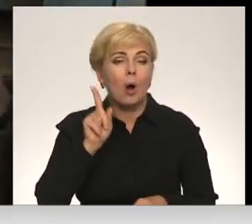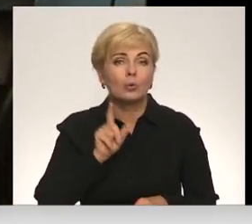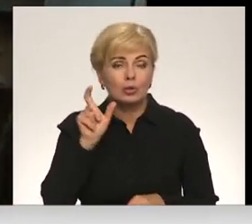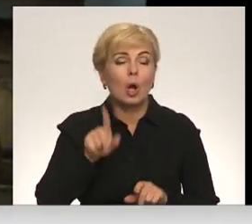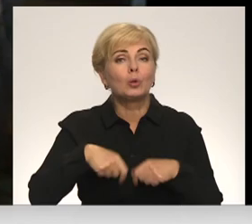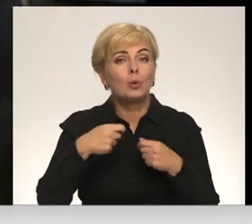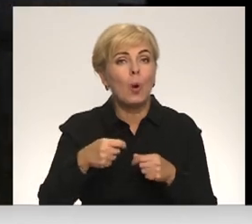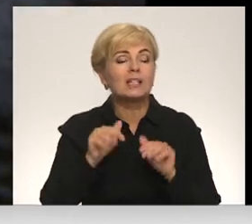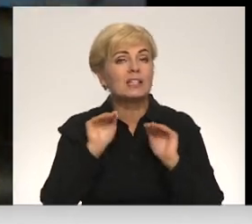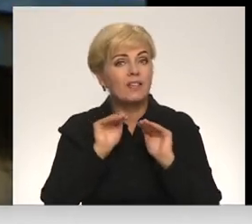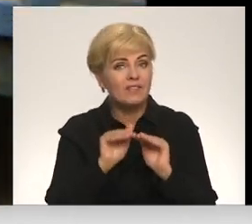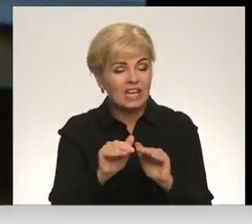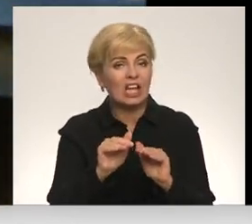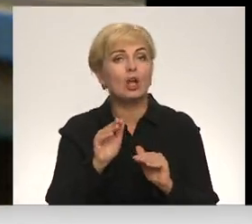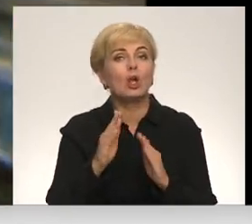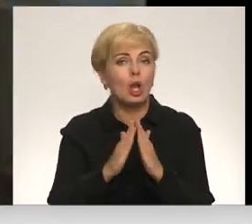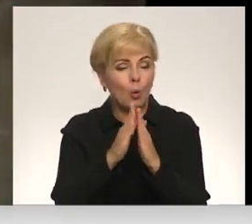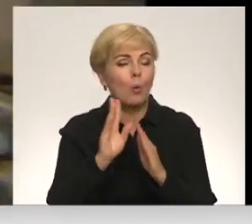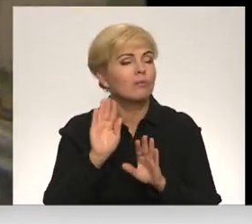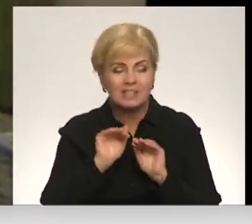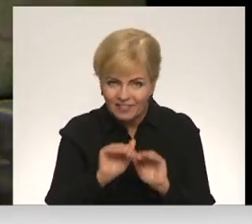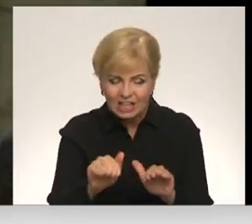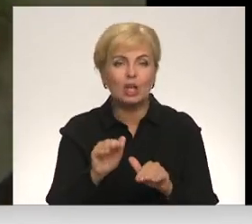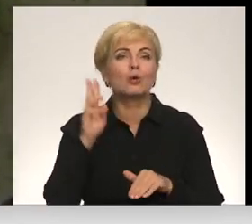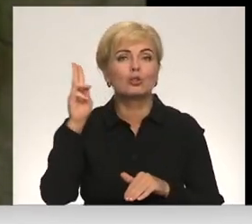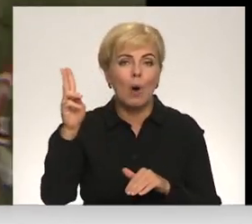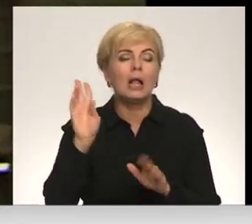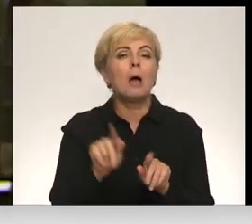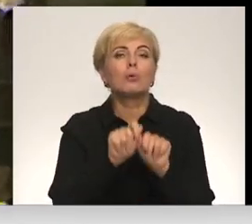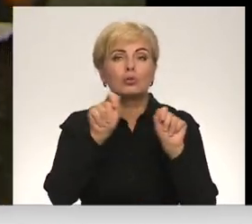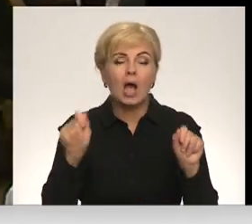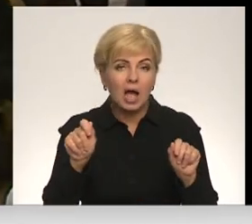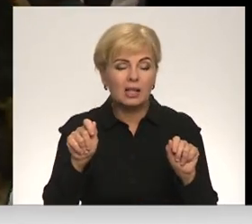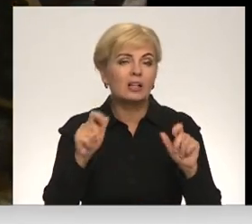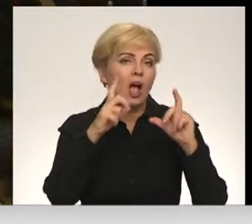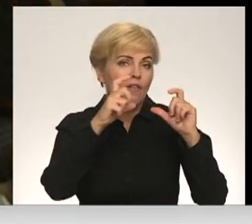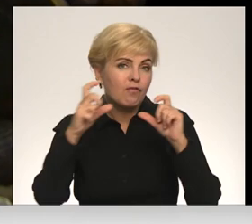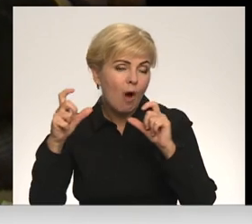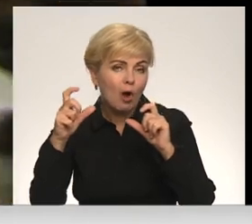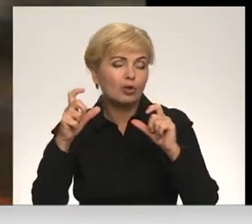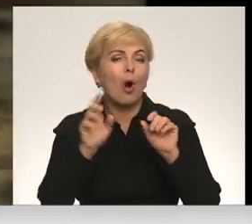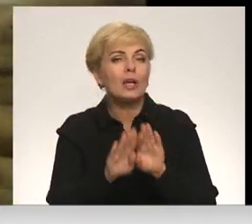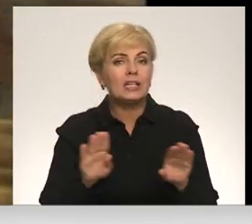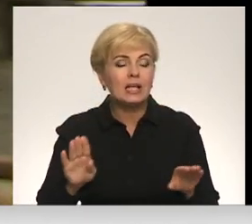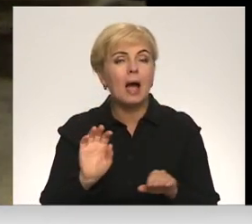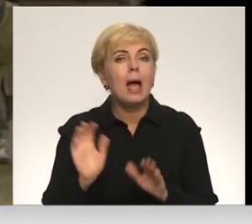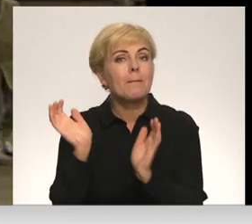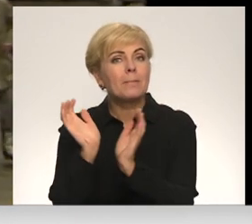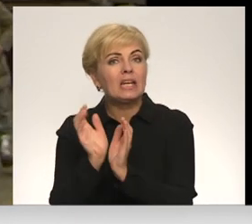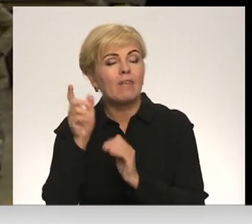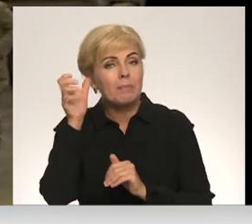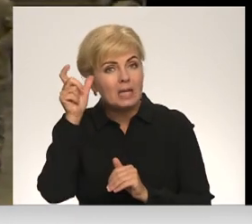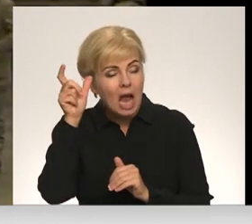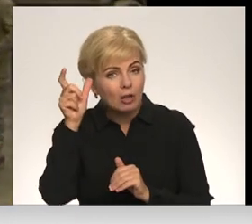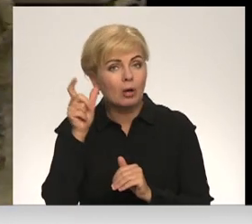solījumu. Pie brīvības piemenekļa un doma laukumā tiks atklātas lielizmēra foto izstāds. Pie brīvības piemenekļa tālaika notikumi